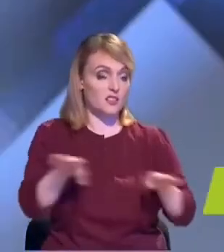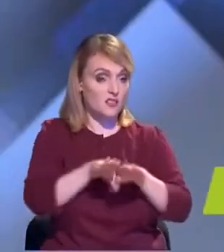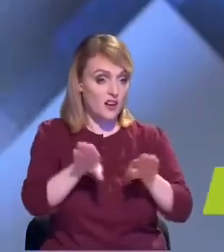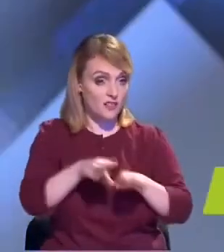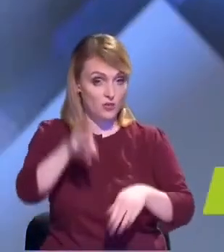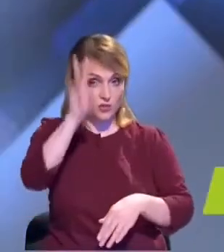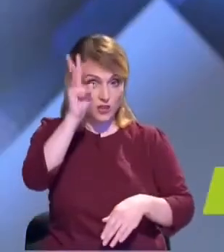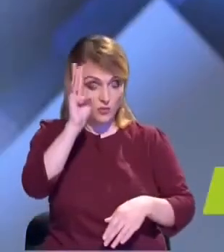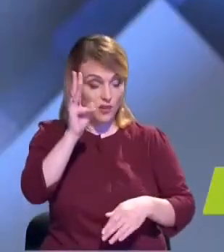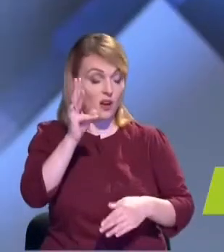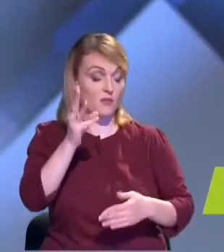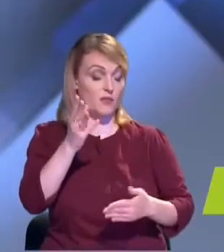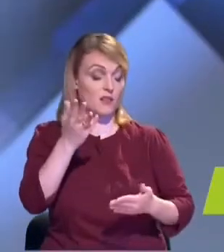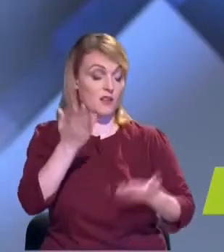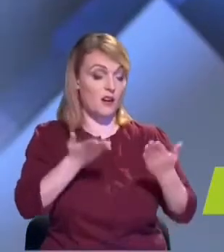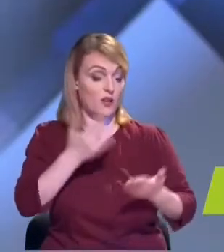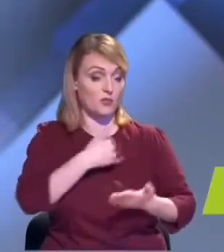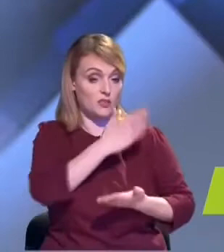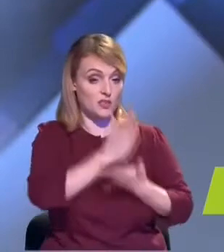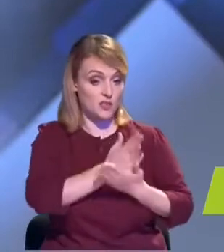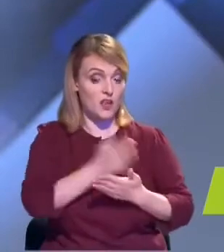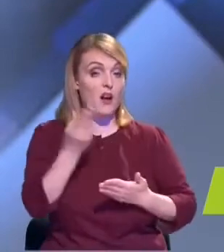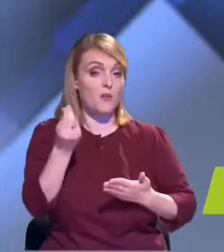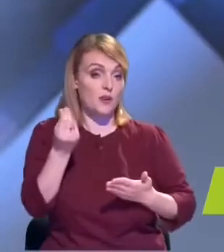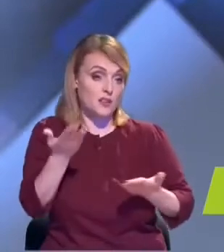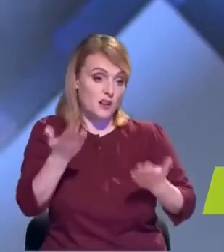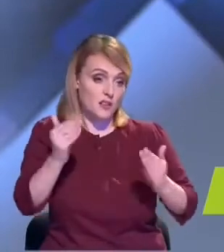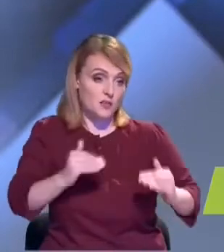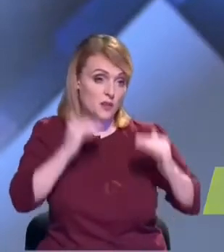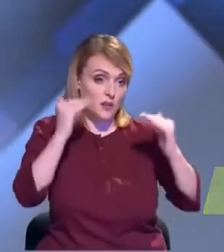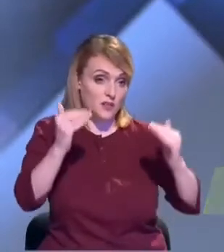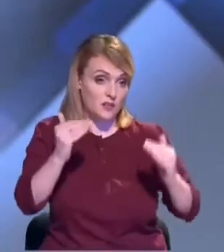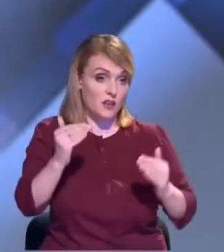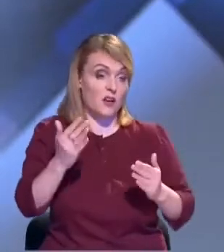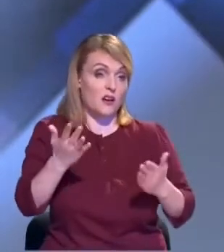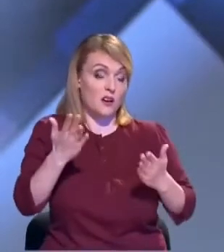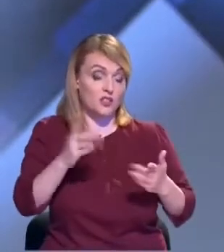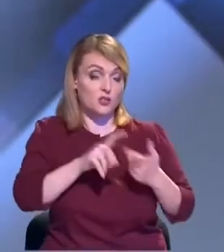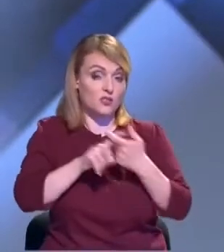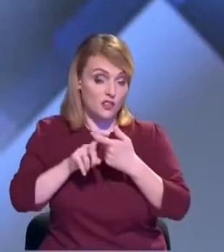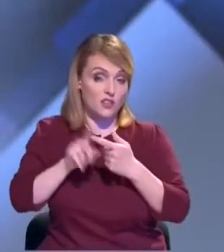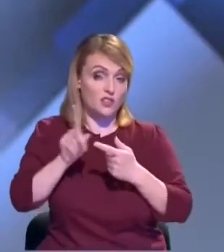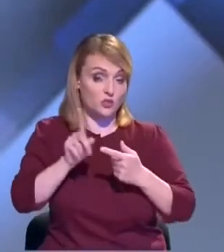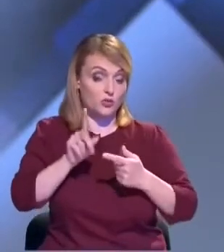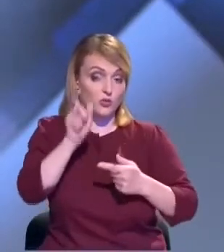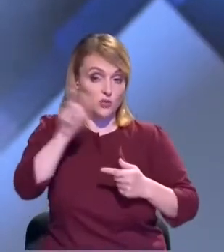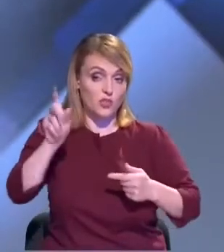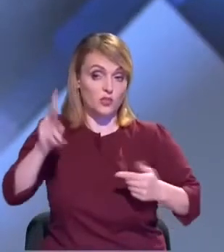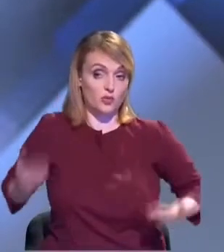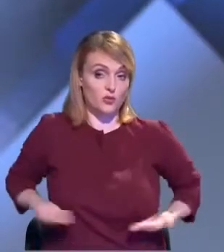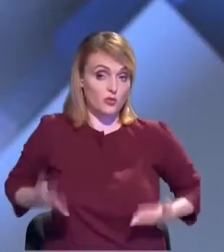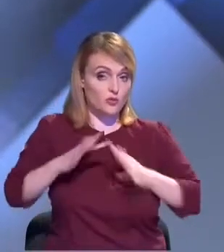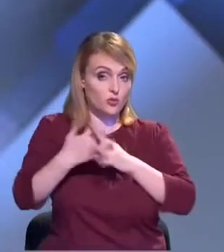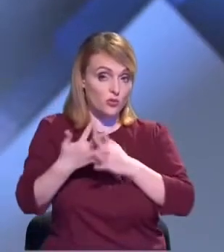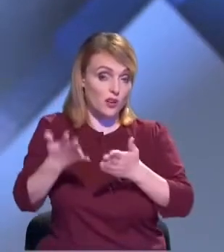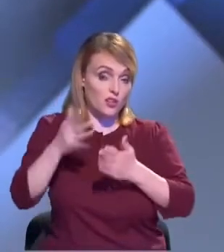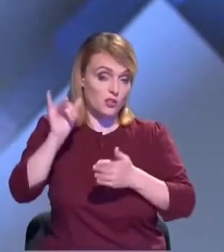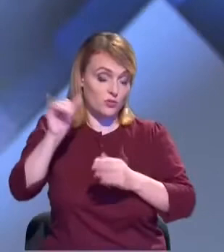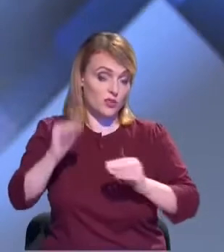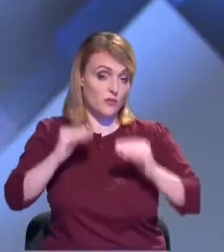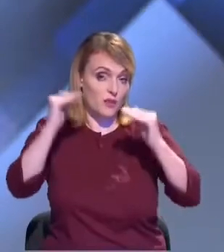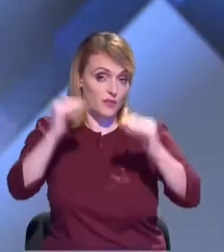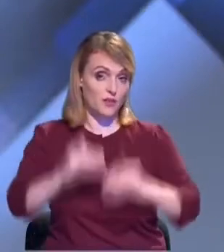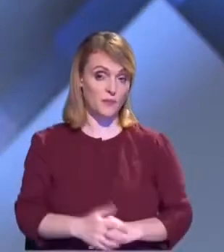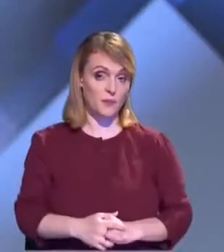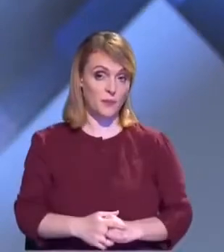sunt, prețul este un pic ridicat, în special în localitățile rurale, însă aici ar trebui de lucrat pe termen lung, plen